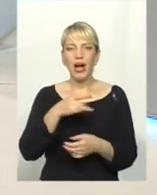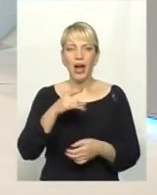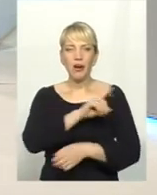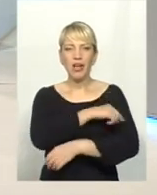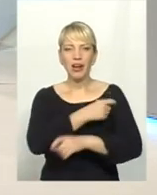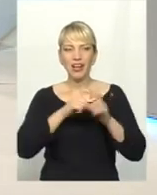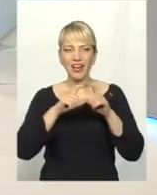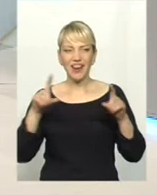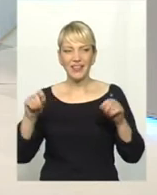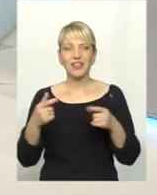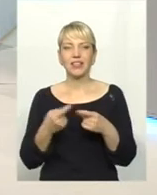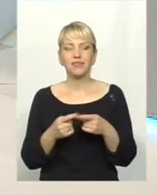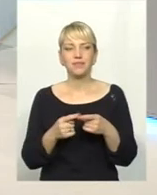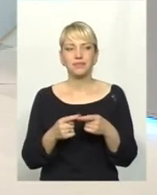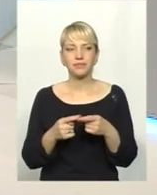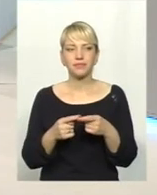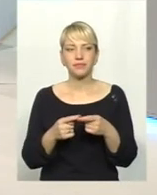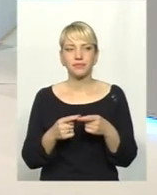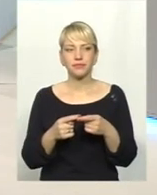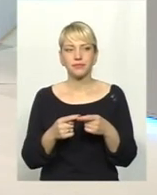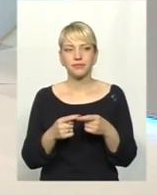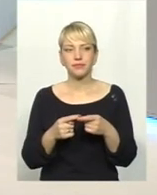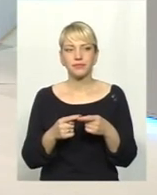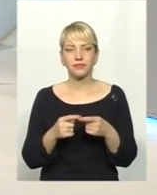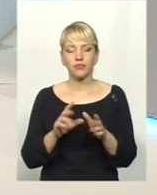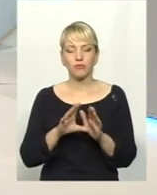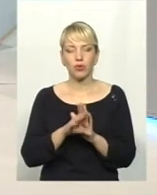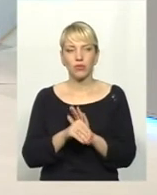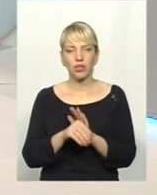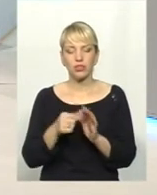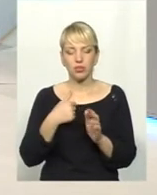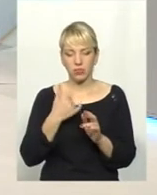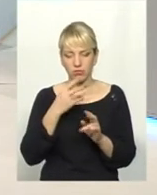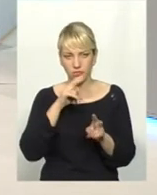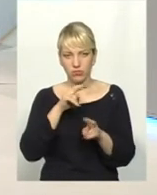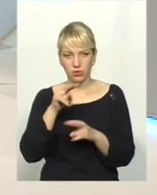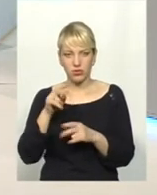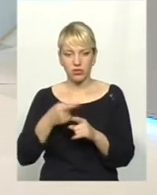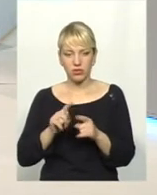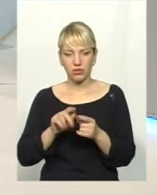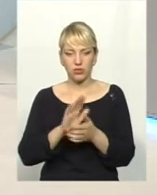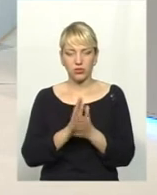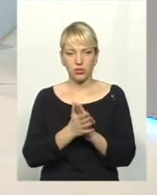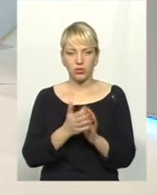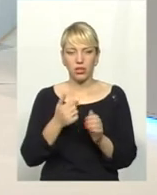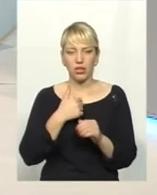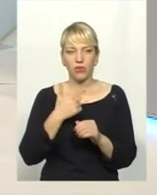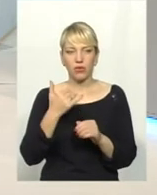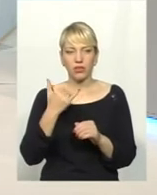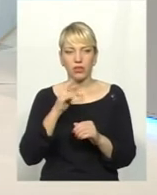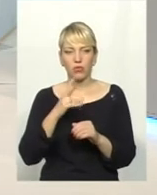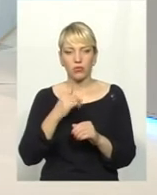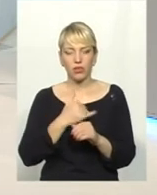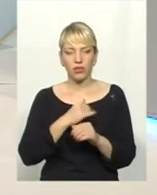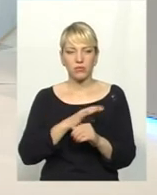реакція Вассерману чи музею КСР впроваджена. Ми моніторюємо ситуацію, як це буває у нас час, деколи вона там